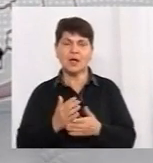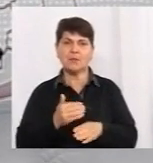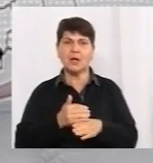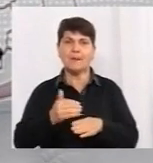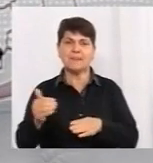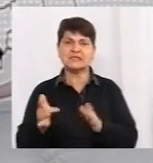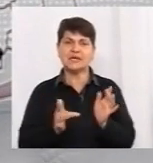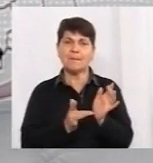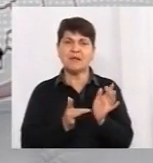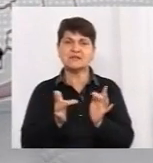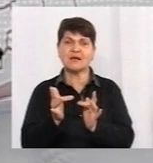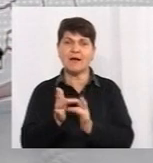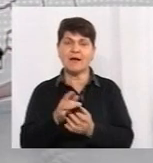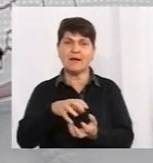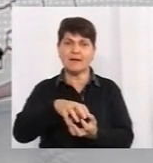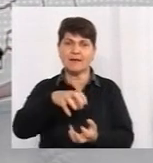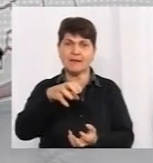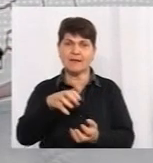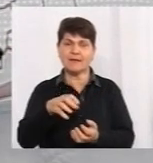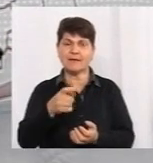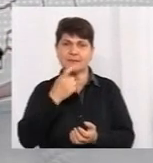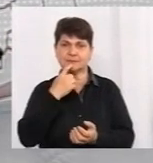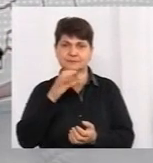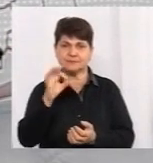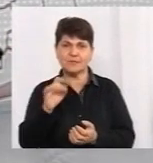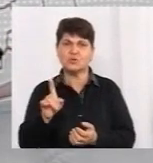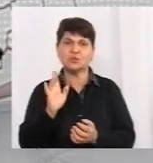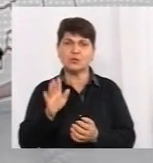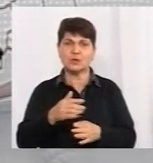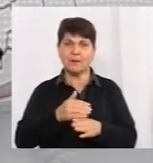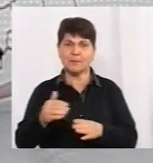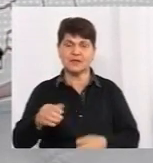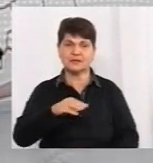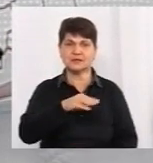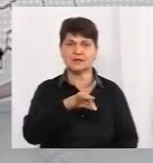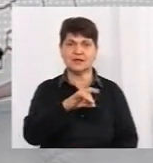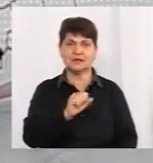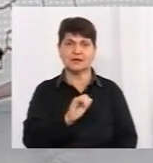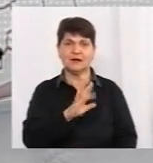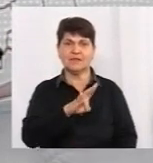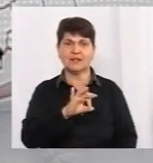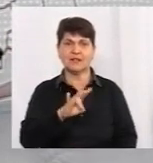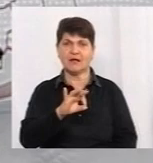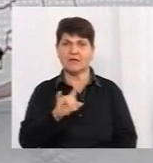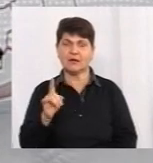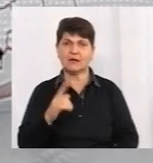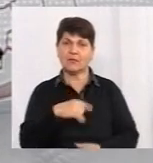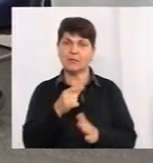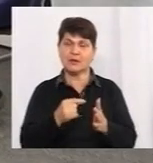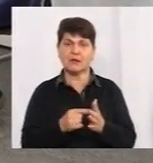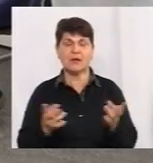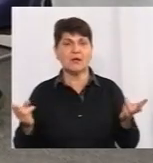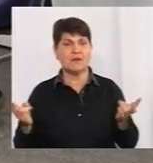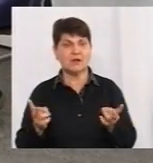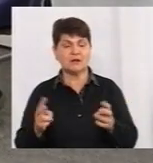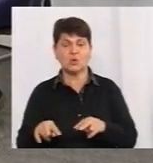пасхальних. Що буде після травневих, також це питання. Тому тут варто відслідковувати.